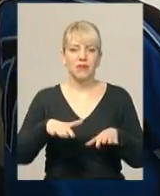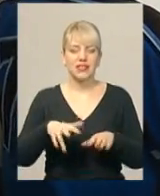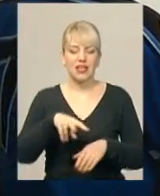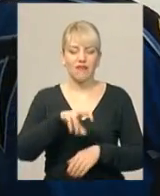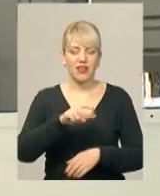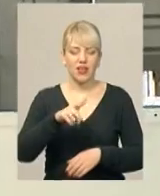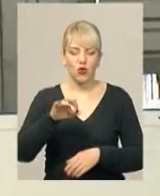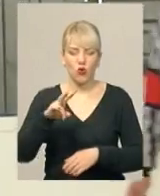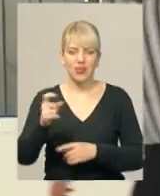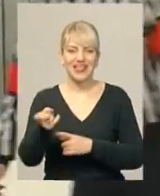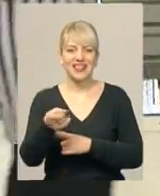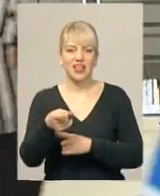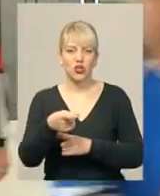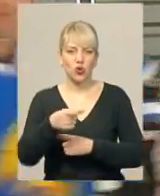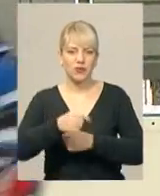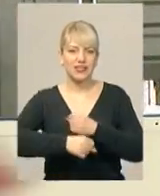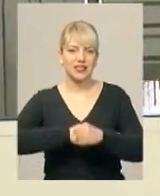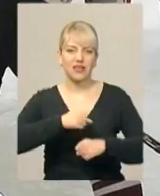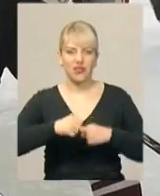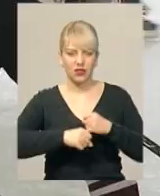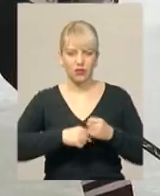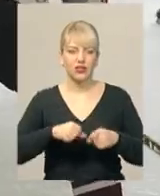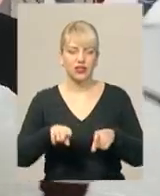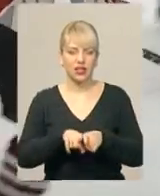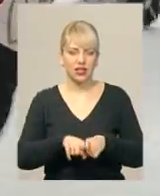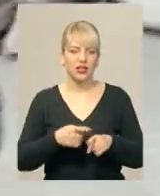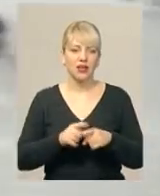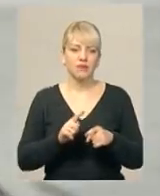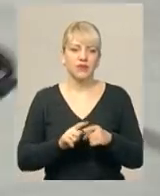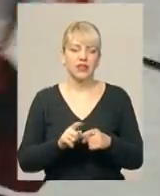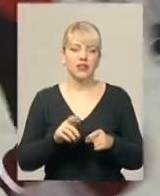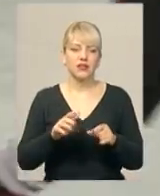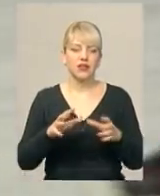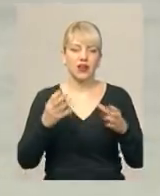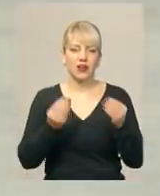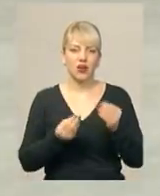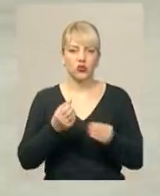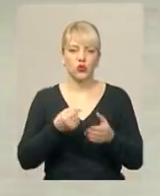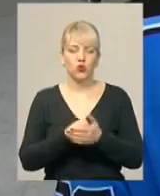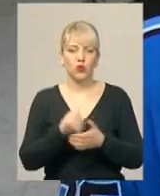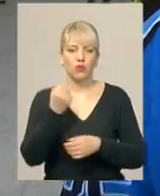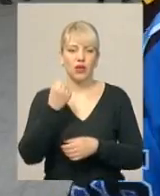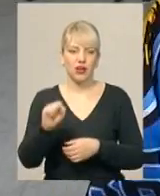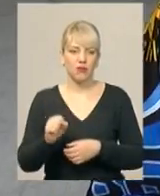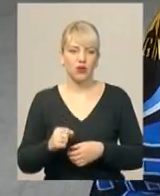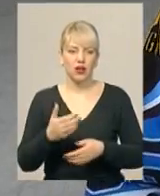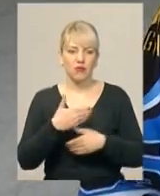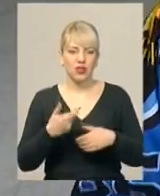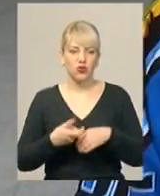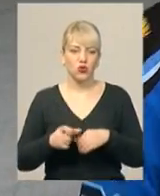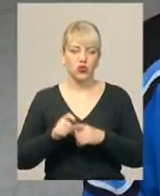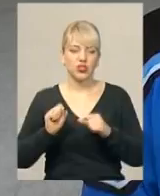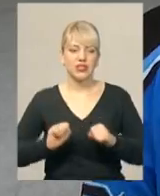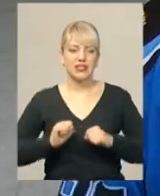галицькі ведмеді. Таким складом у фіналі команди збираються другий рік поспіль. Грають до двох перемог. Ми дуже старалися,